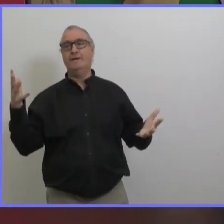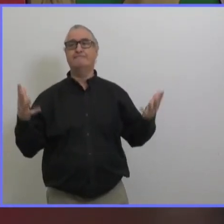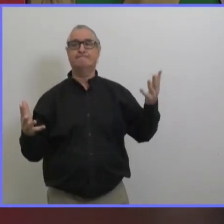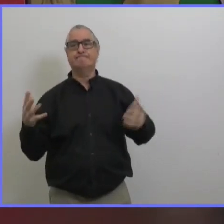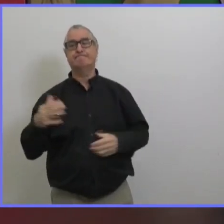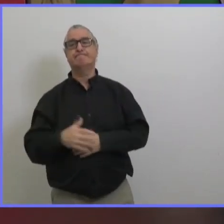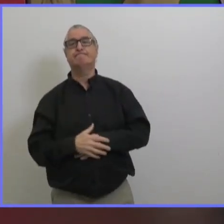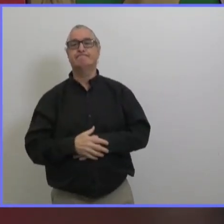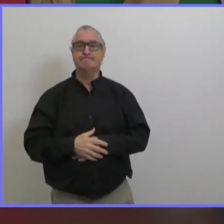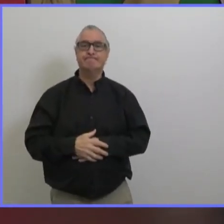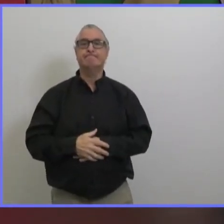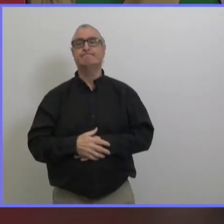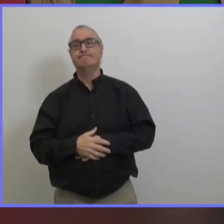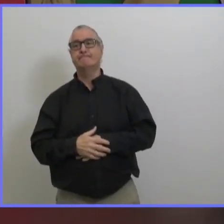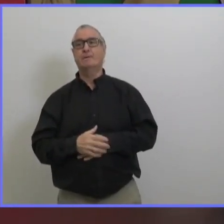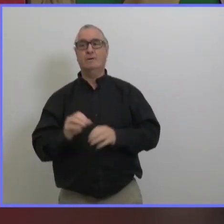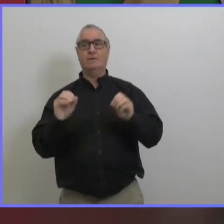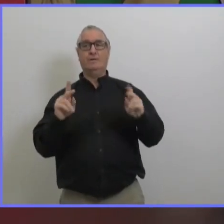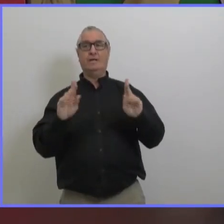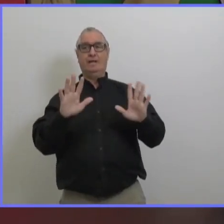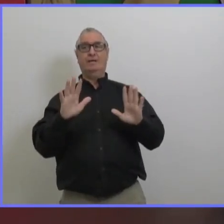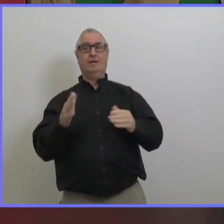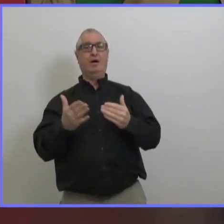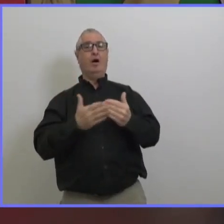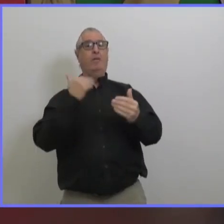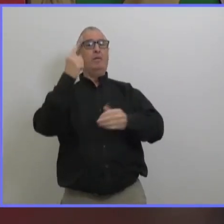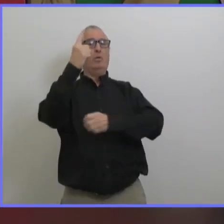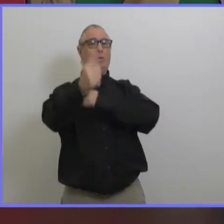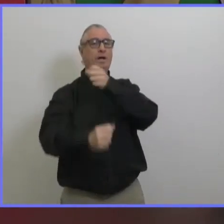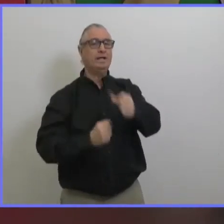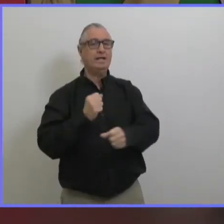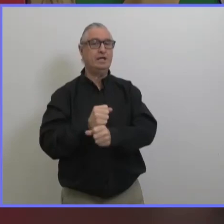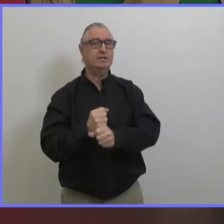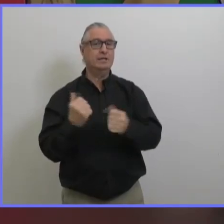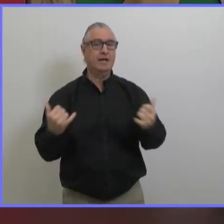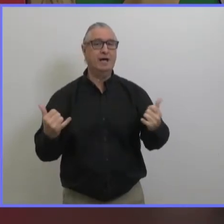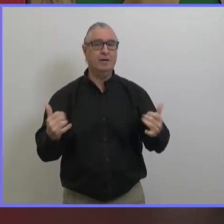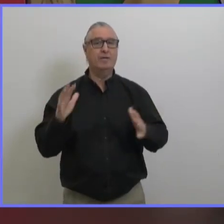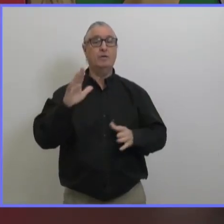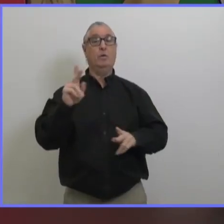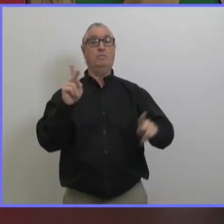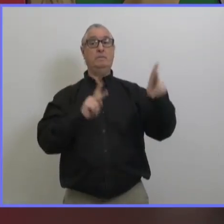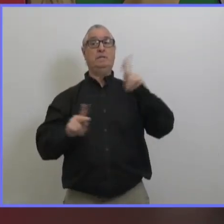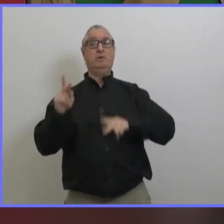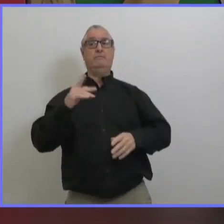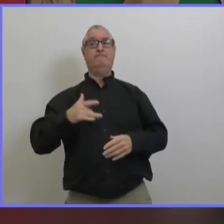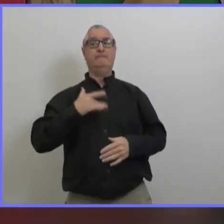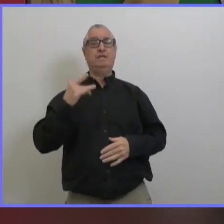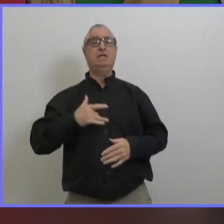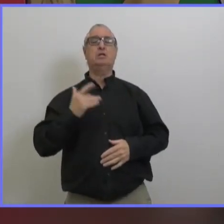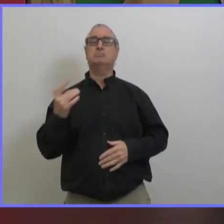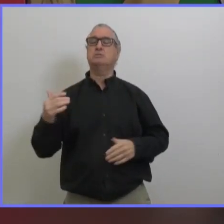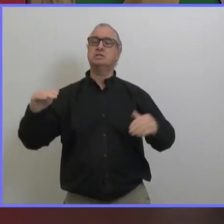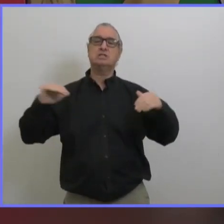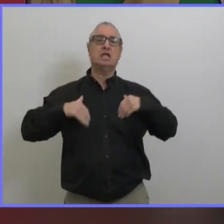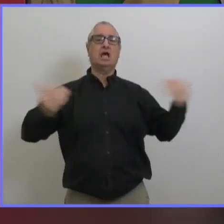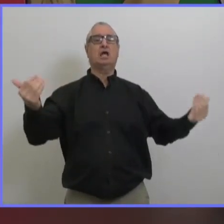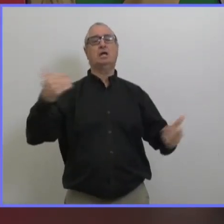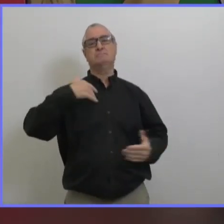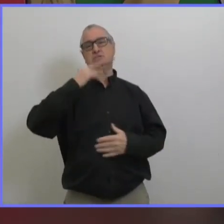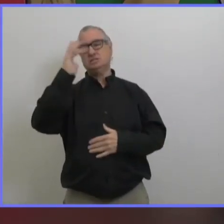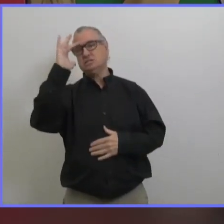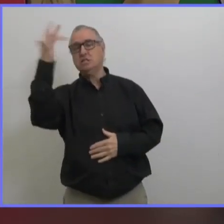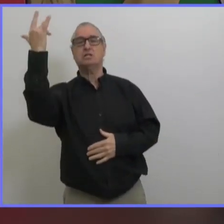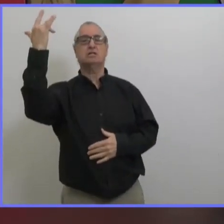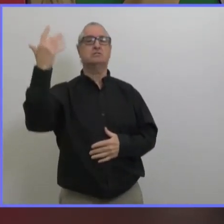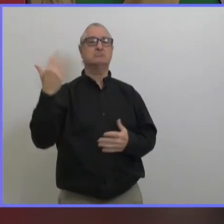des avis mais qu'est ce que vous pouvez dire au sujet de la coopération des dirigeants municipaux en